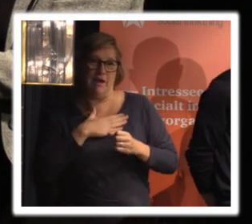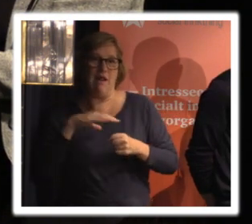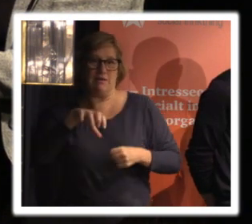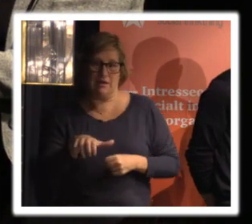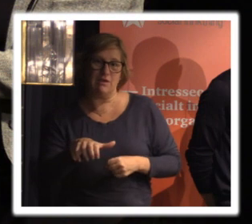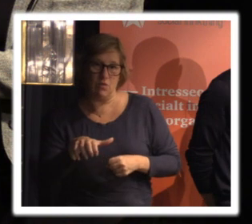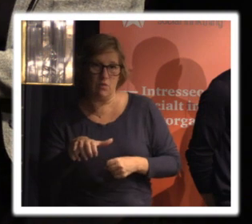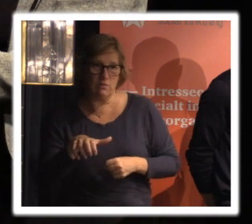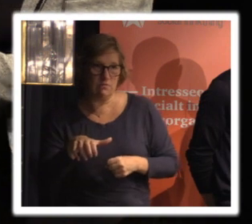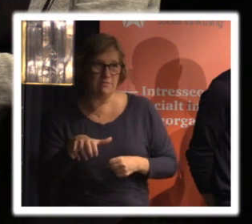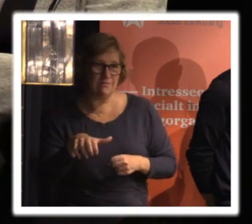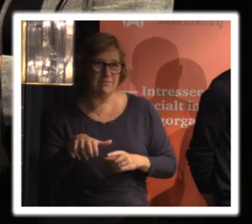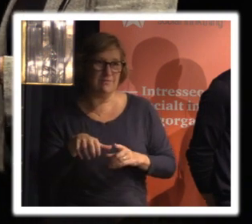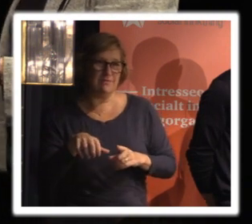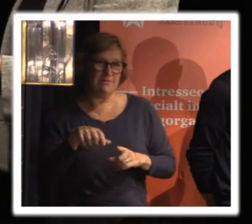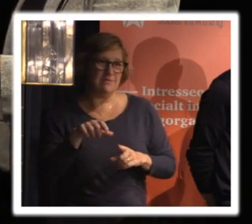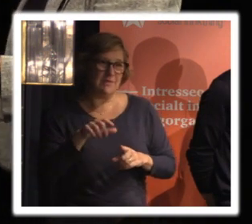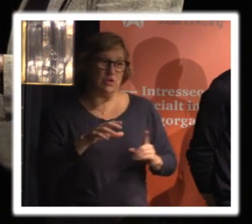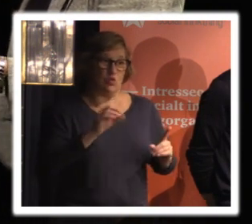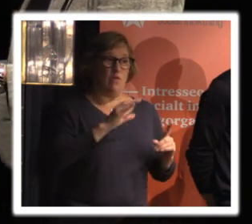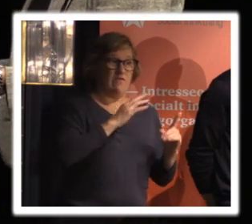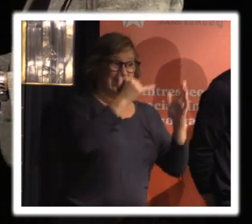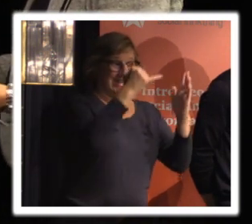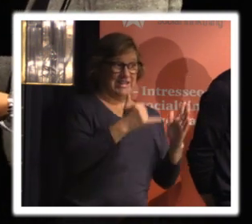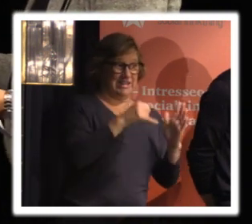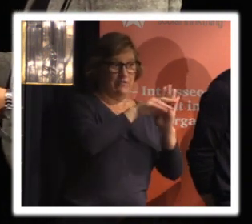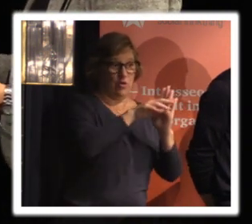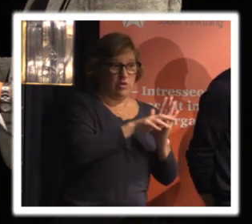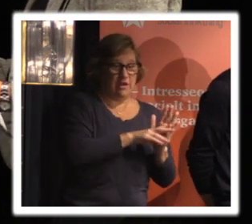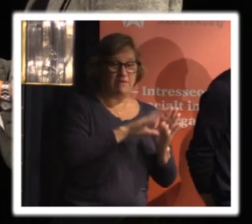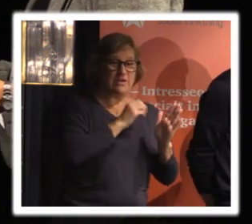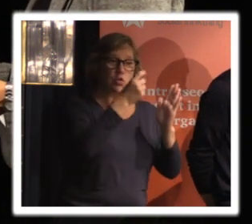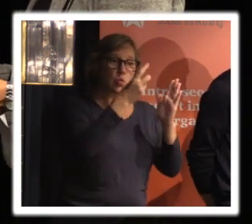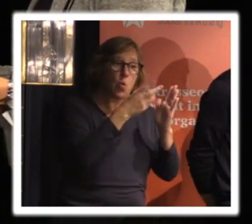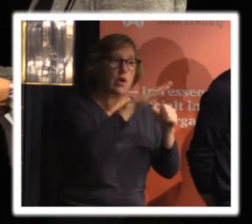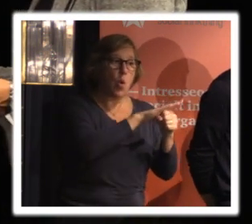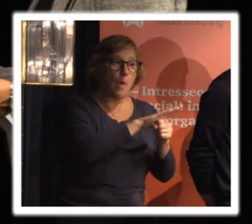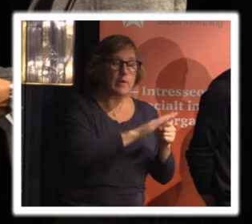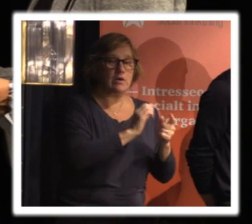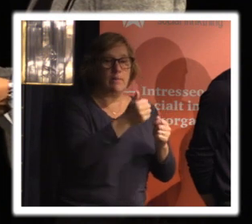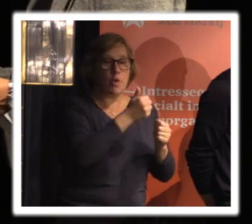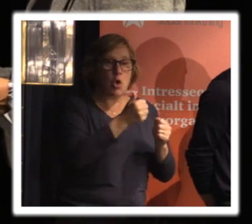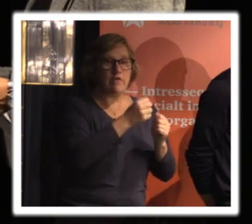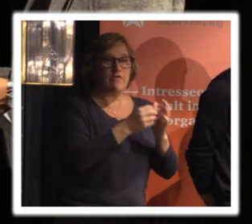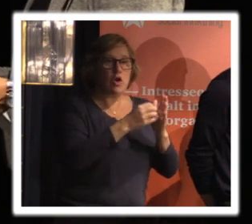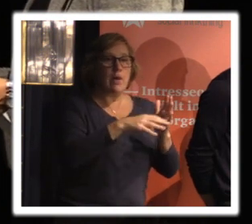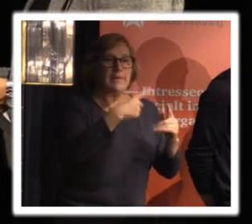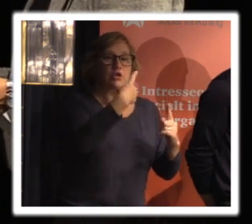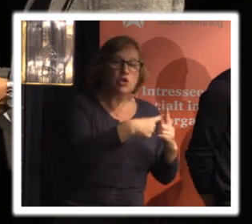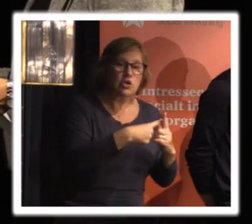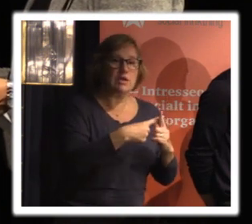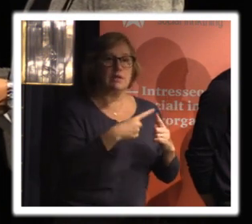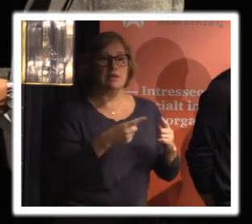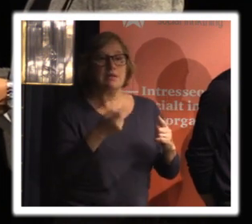antal saker som skulle behöva förtydligas helt enkelt för att göra oss tryggare med att vi gör rätt val hur vi hanterar